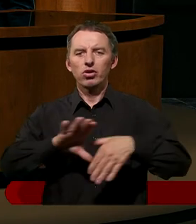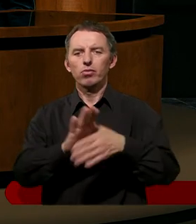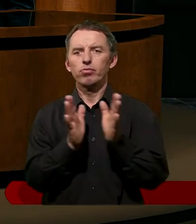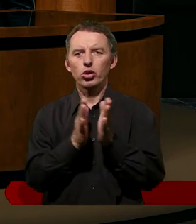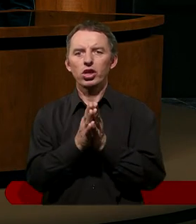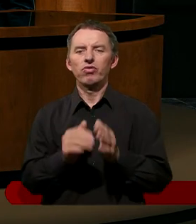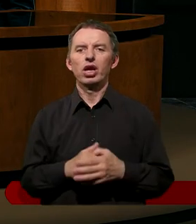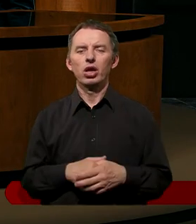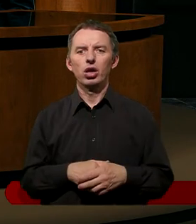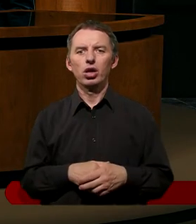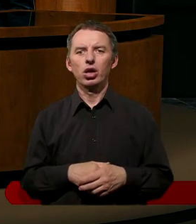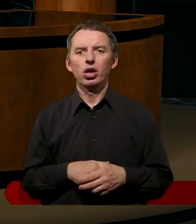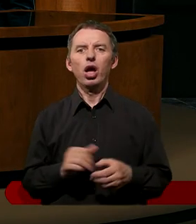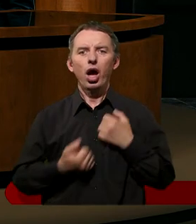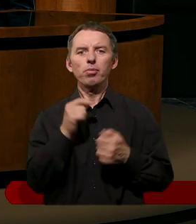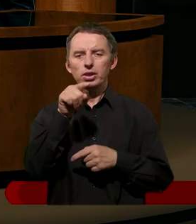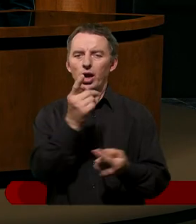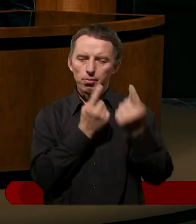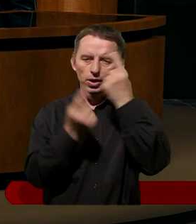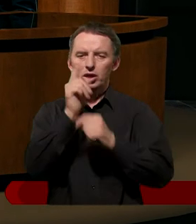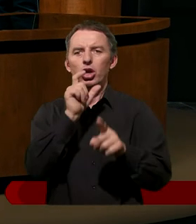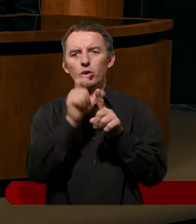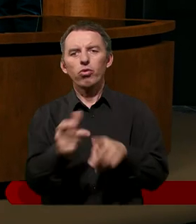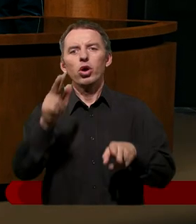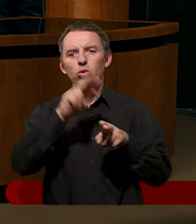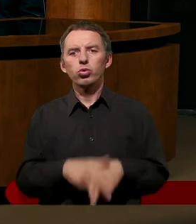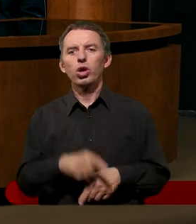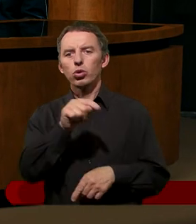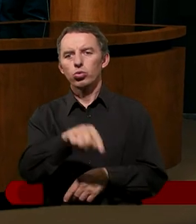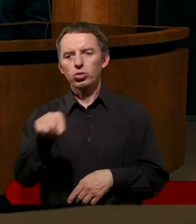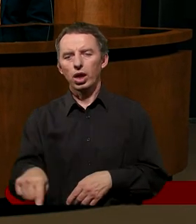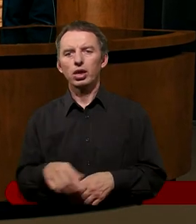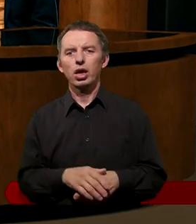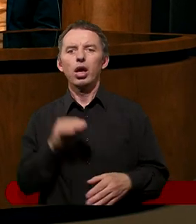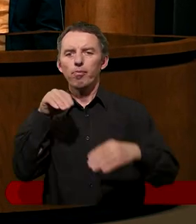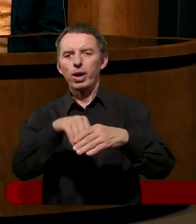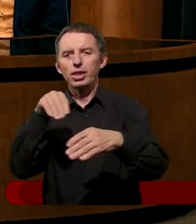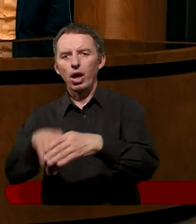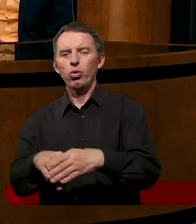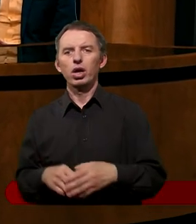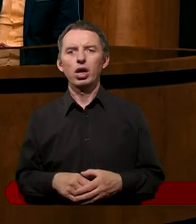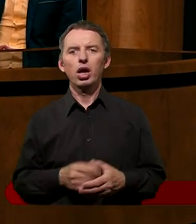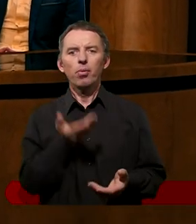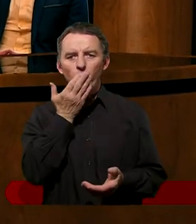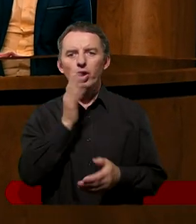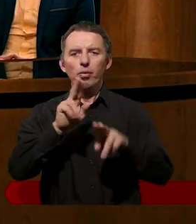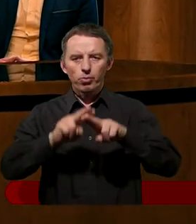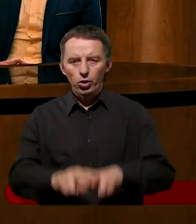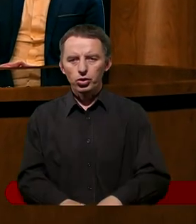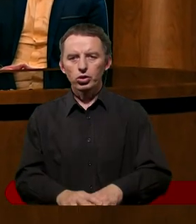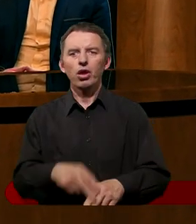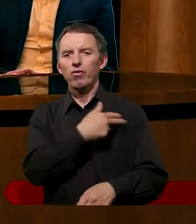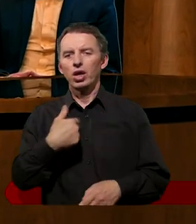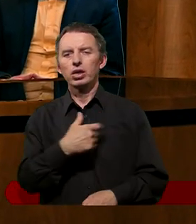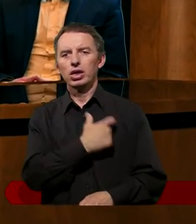modlitwie, aby te myśli, te słowa, które tutaj padały, pozostały